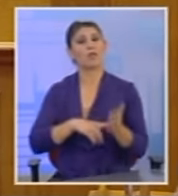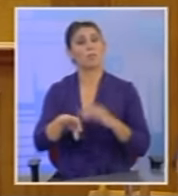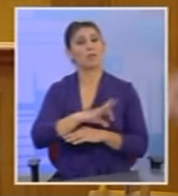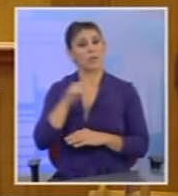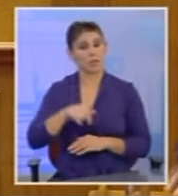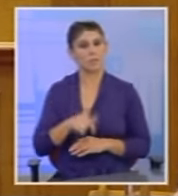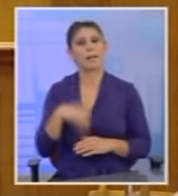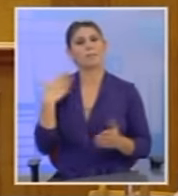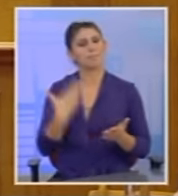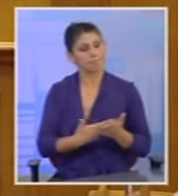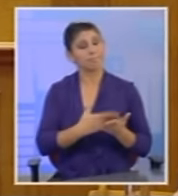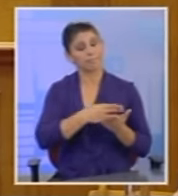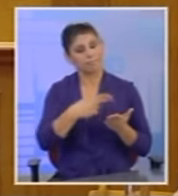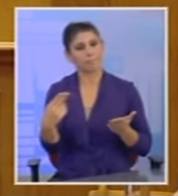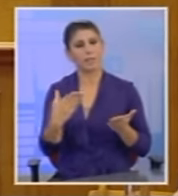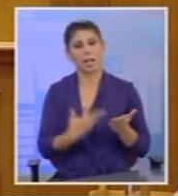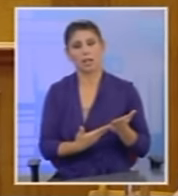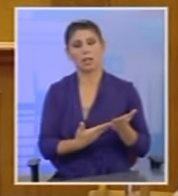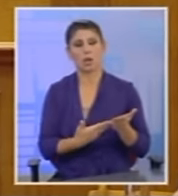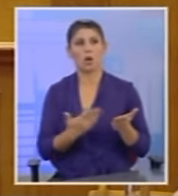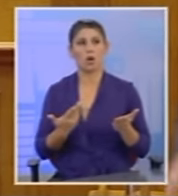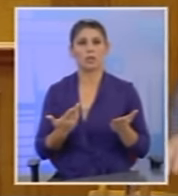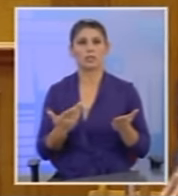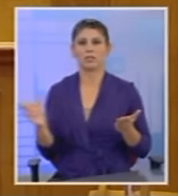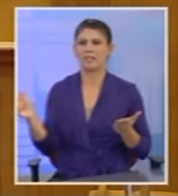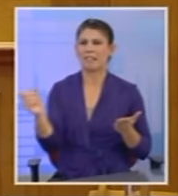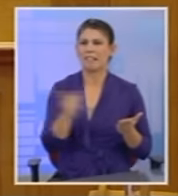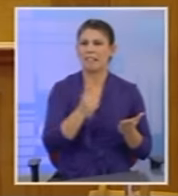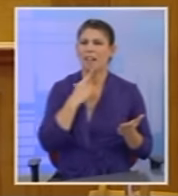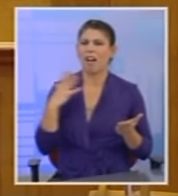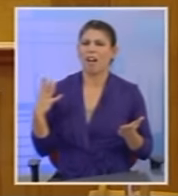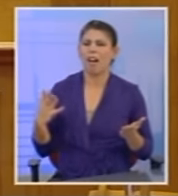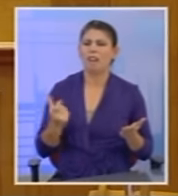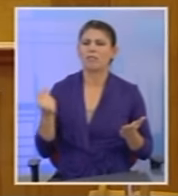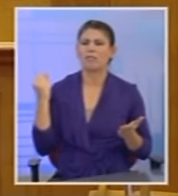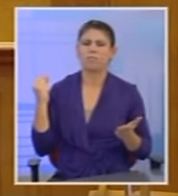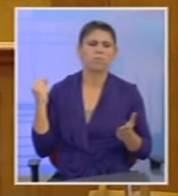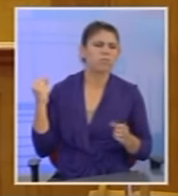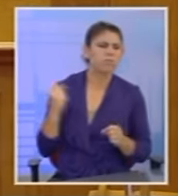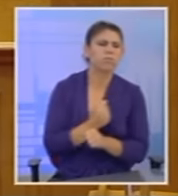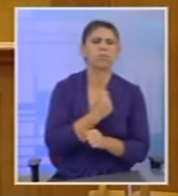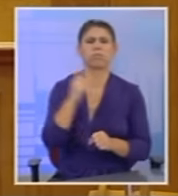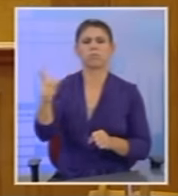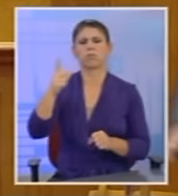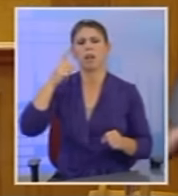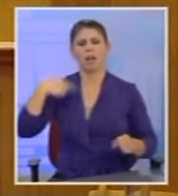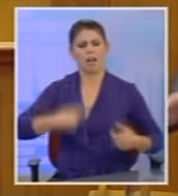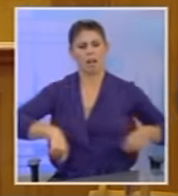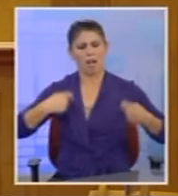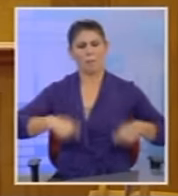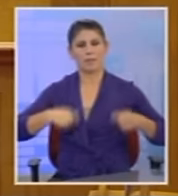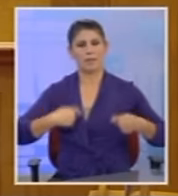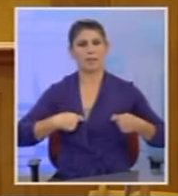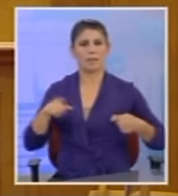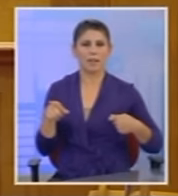αποδεικνύεται περίτρανα ότι είσαστε στιγνοί καπιταλιστές, γιουσουφάκια των τοκογλήφων, οι